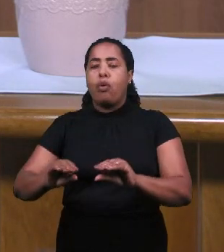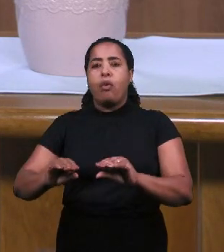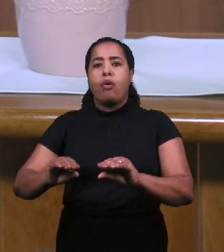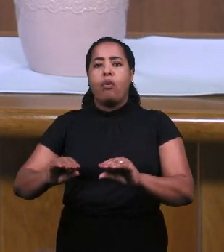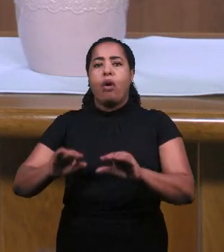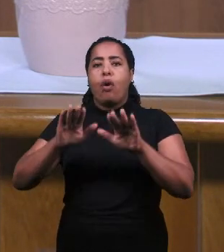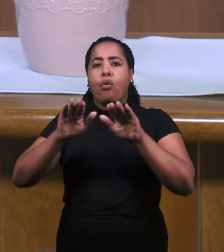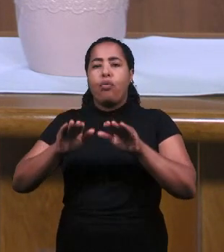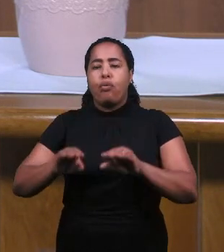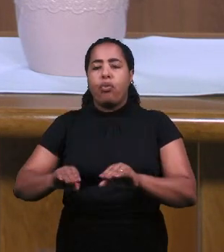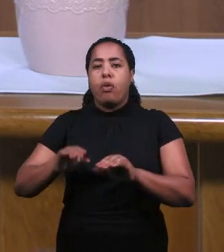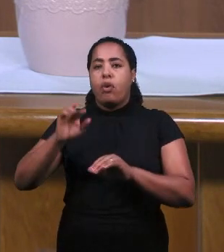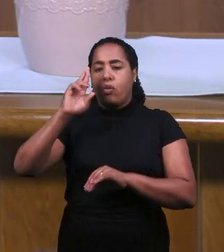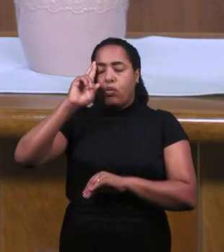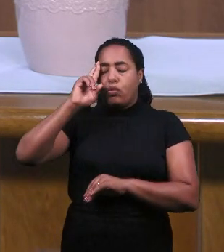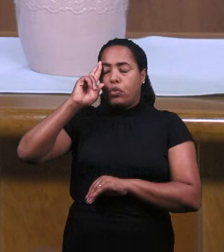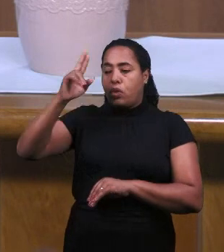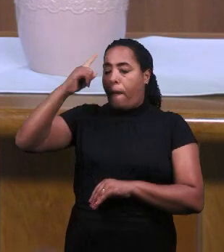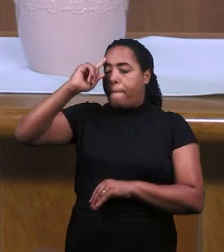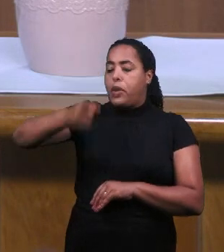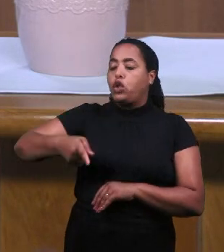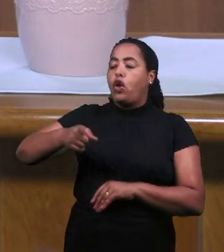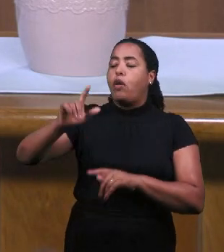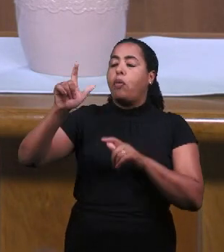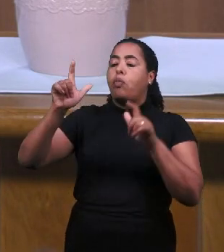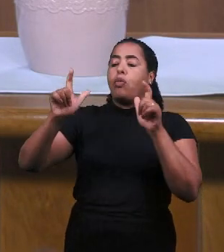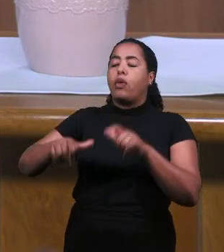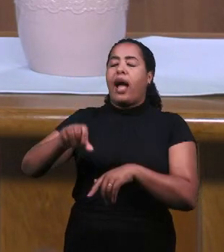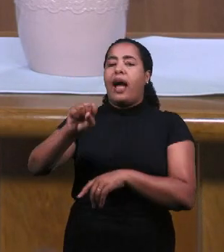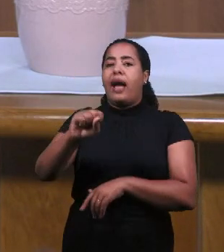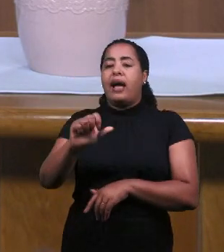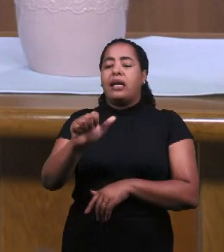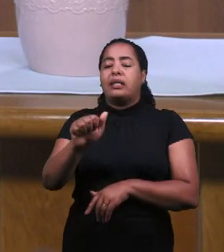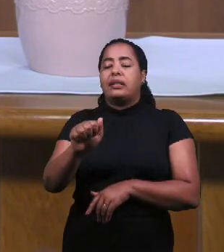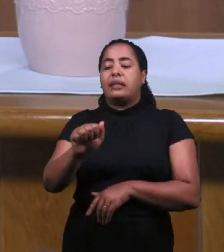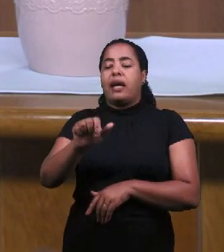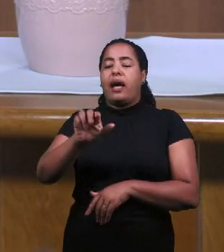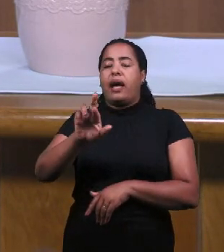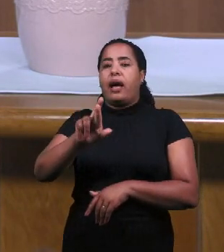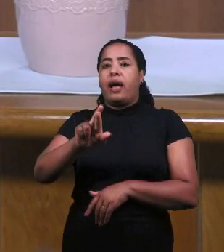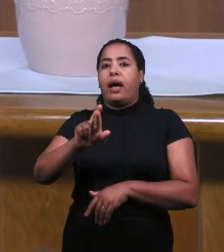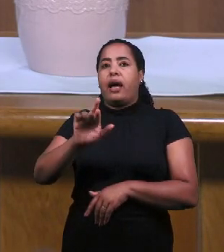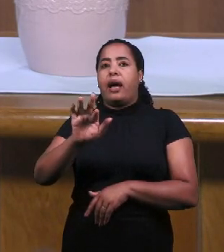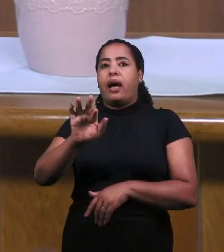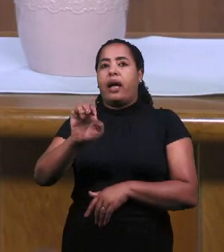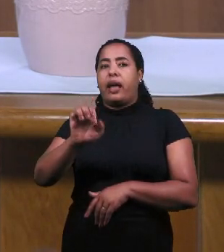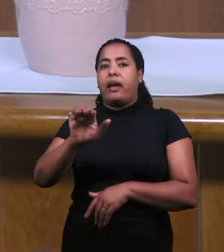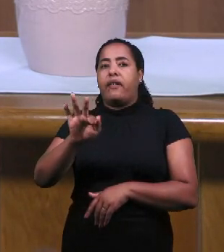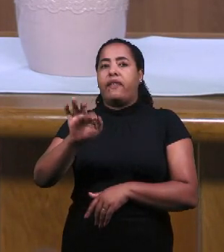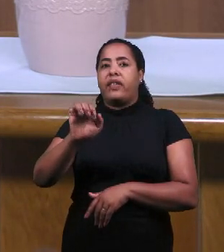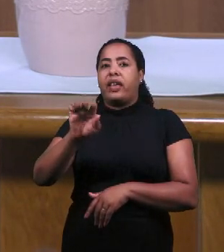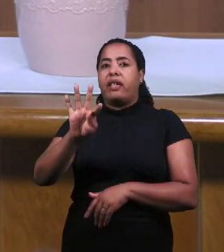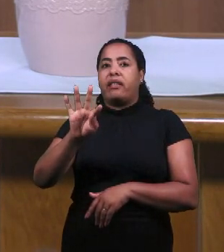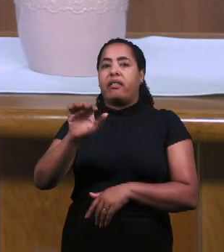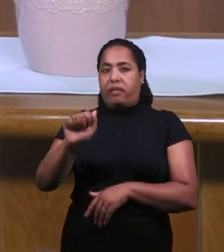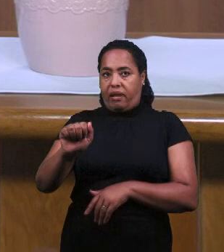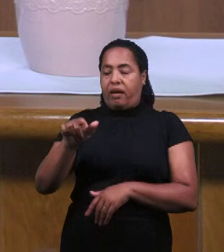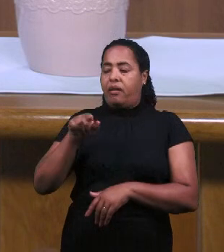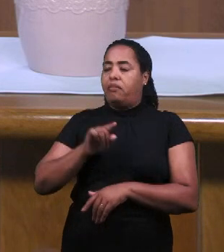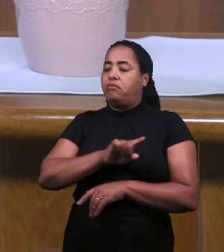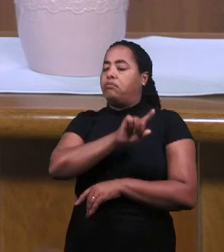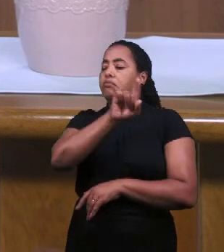Воронами Там, когда вода закончилась Он послал ее в Сарепту